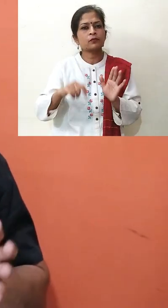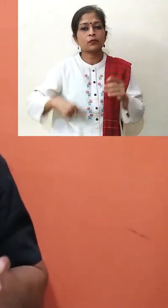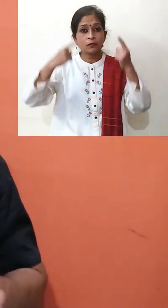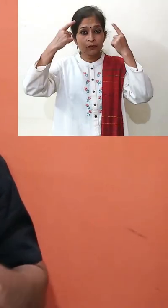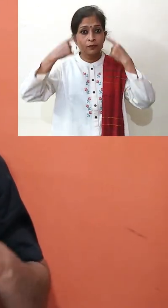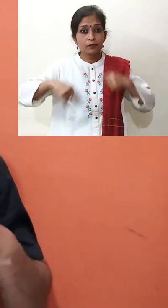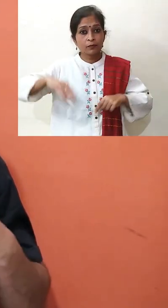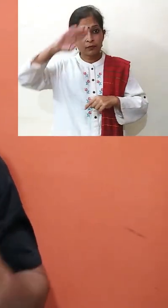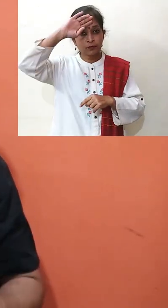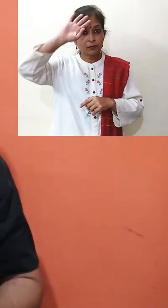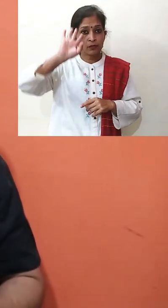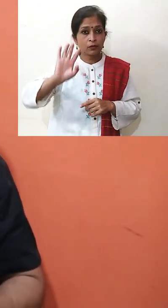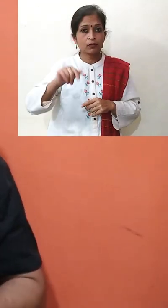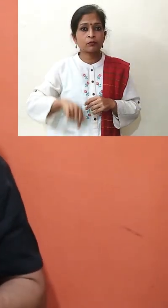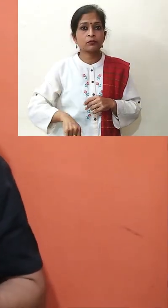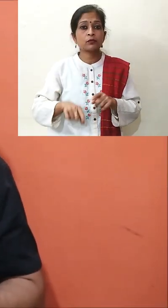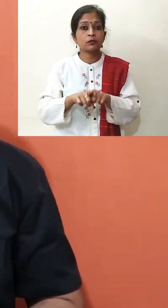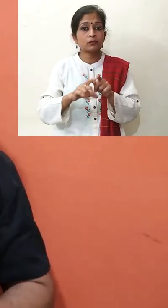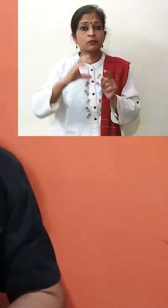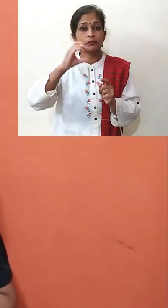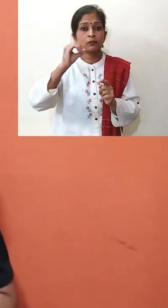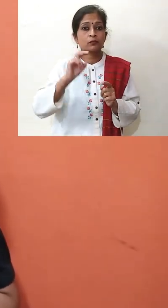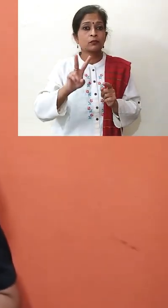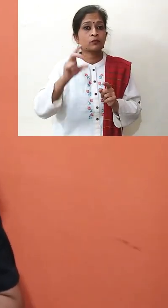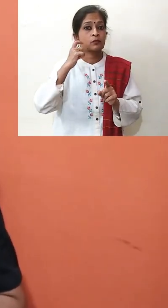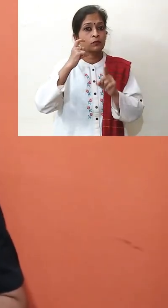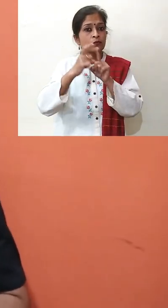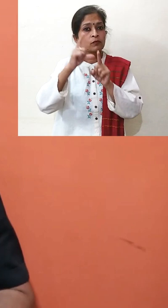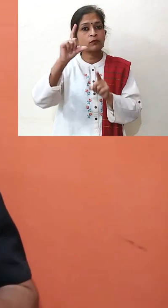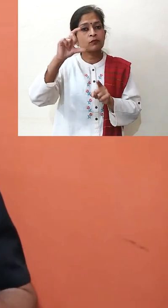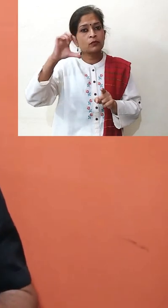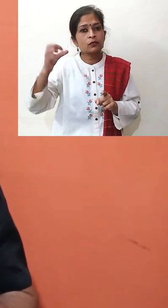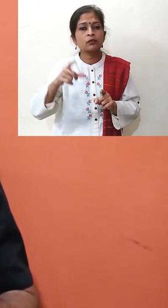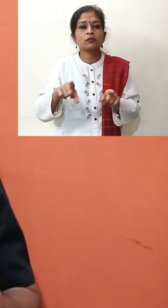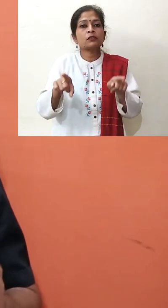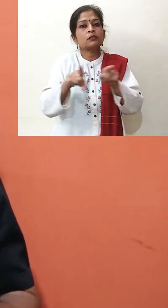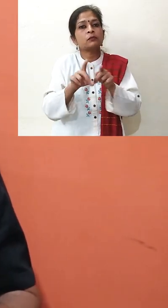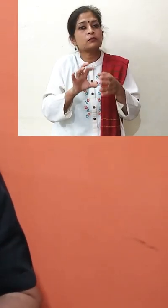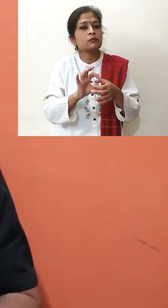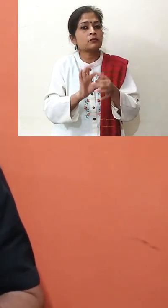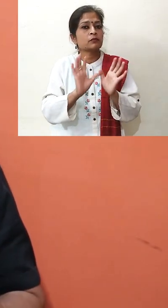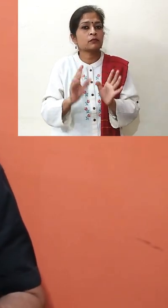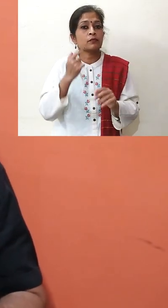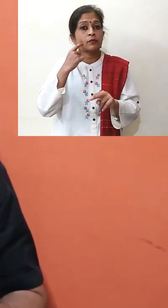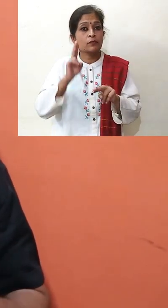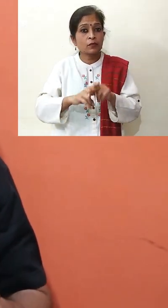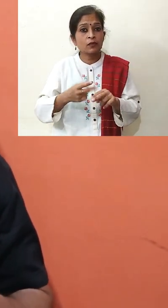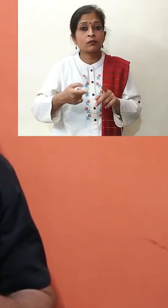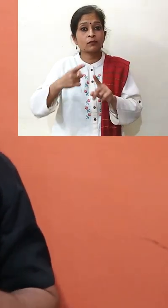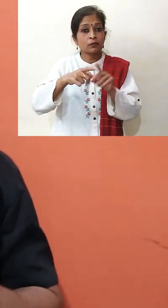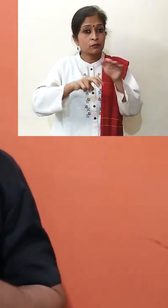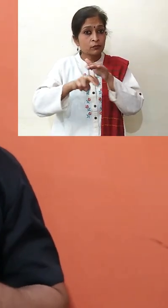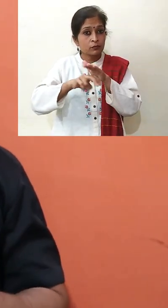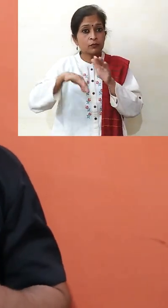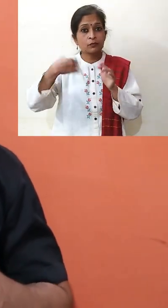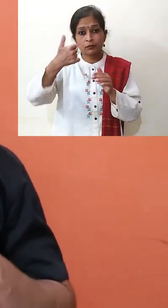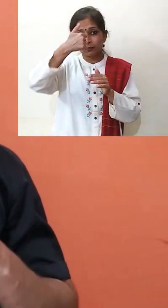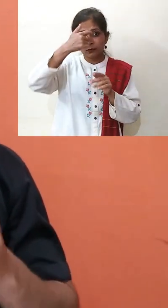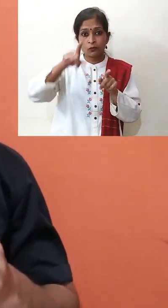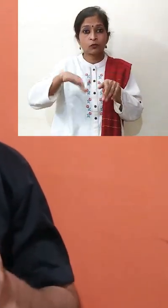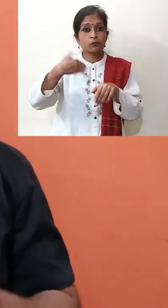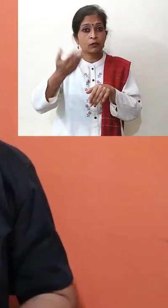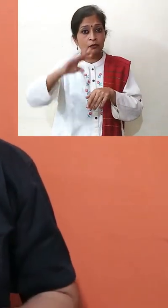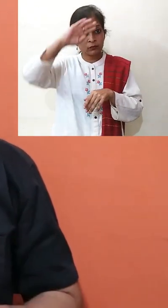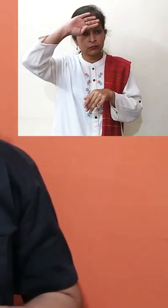क्योंकि बुखार जो है वो एक लक्षन है COVID-19 का तो इसलिए यदि किसी को thermal scanning के बाद बुखार के